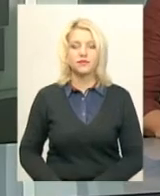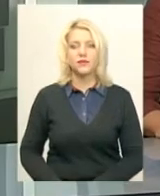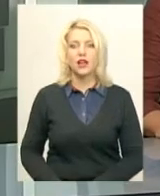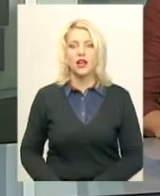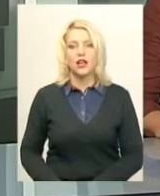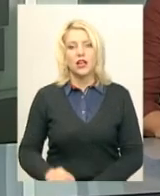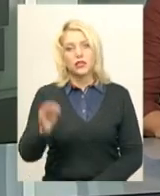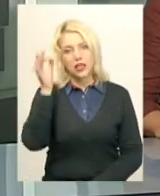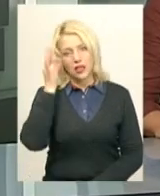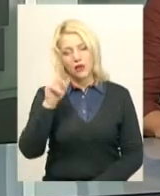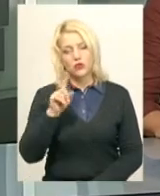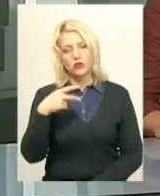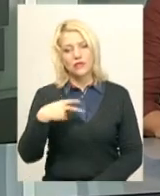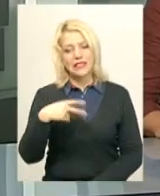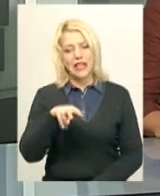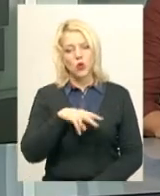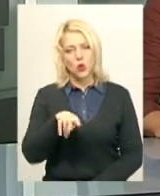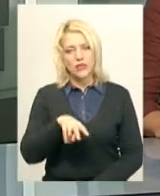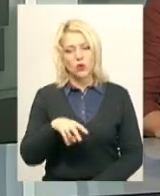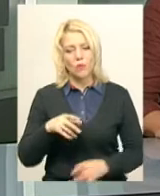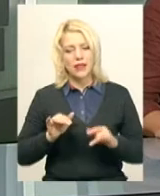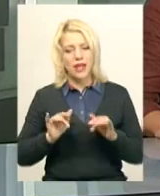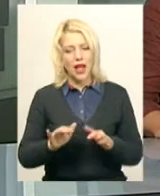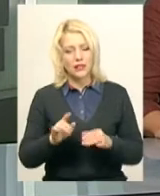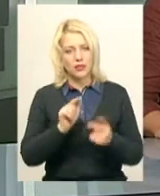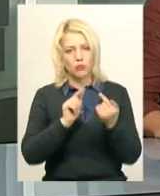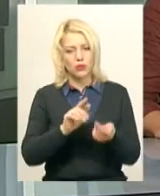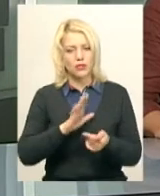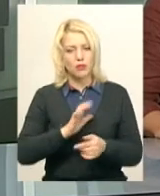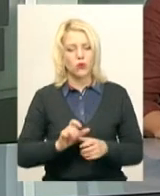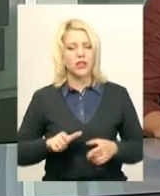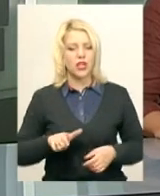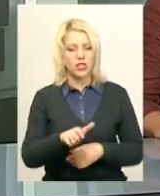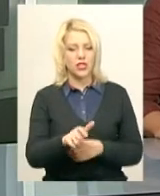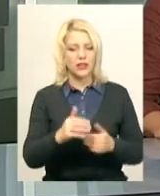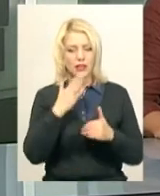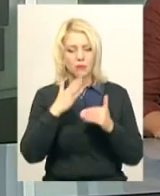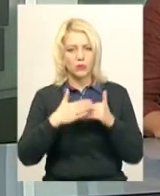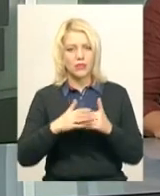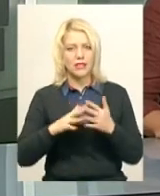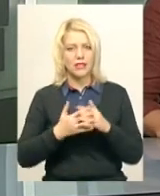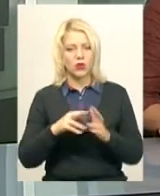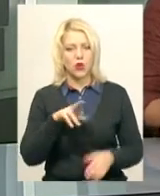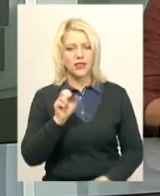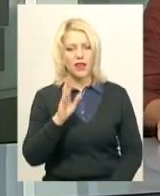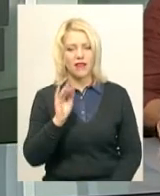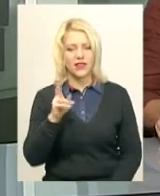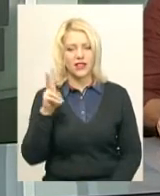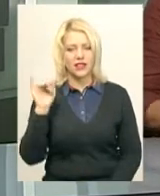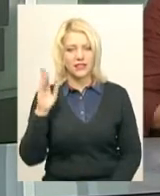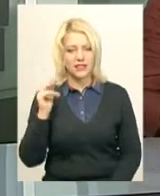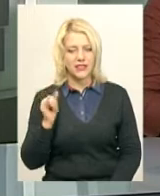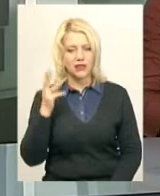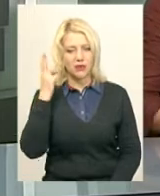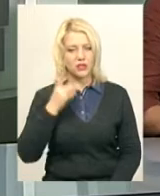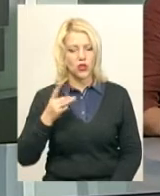Нагадаю, 20 листопада акції протесту відбувалися на автошляхах неподалік села Давидківці, Хмельницького району, Шепетівки та Кам'янця